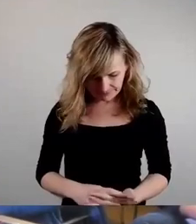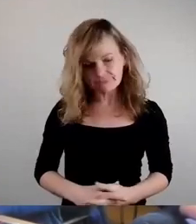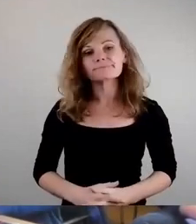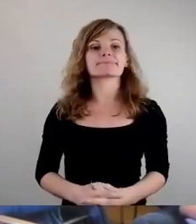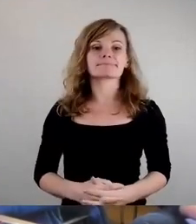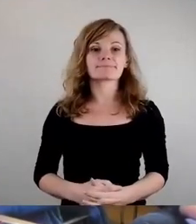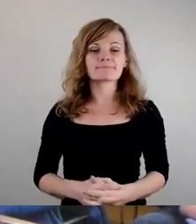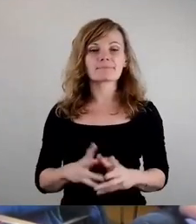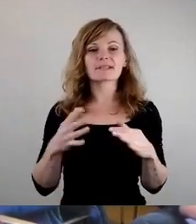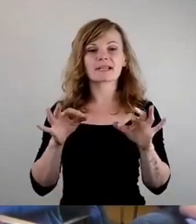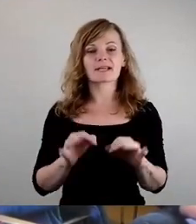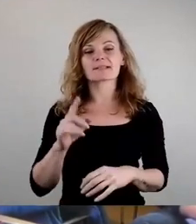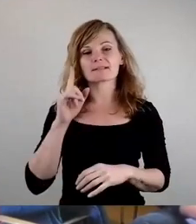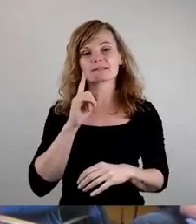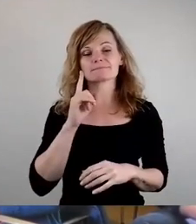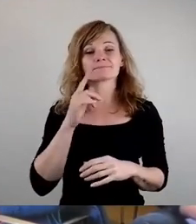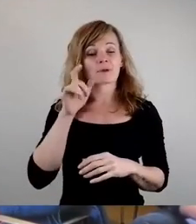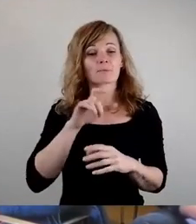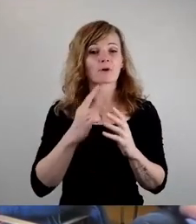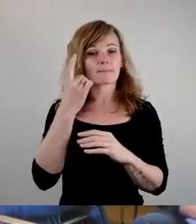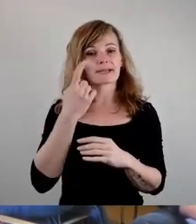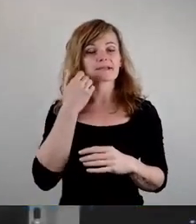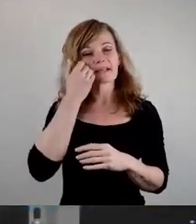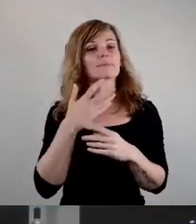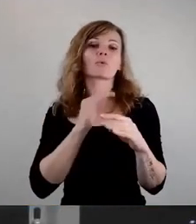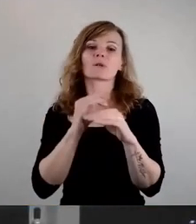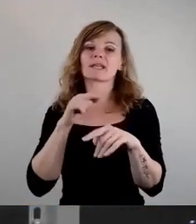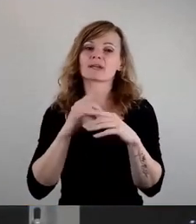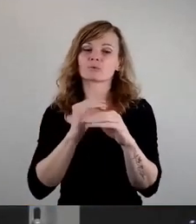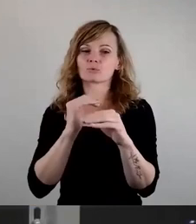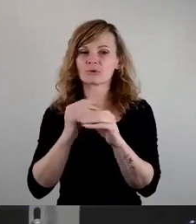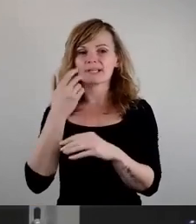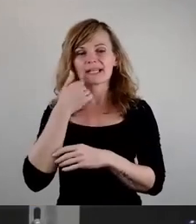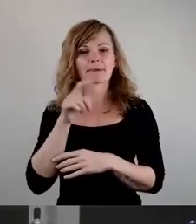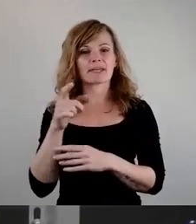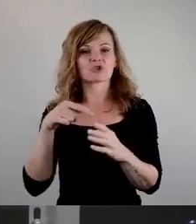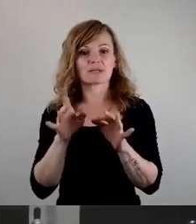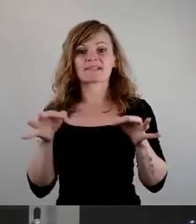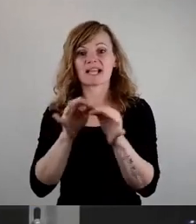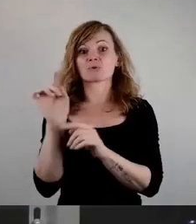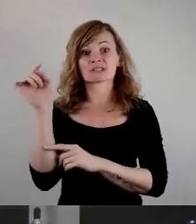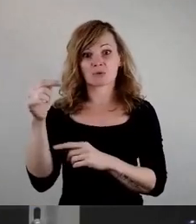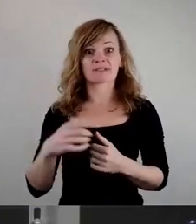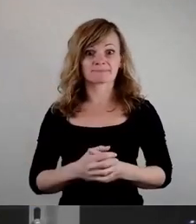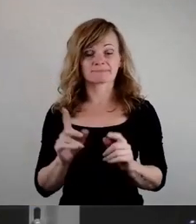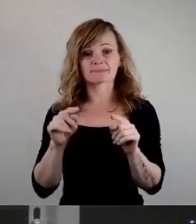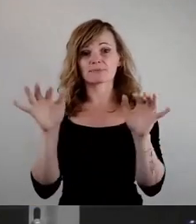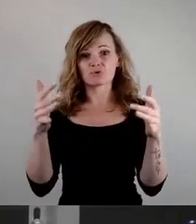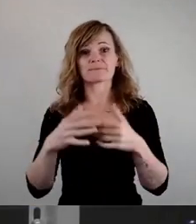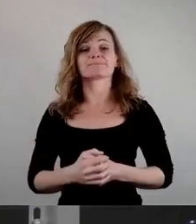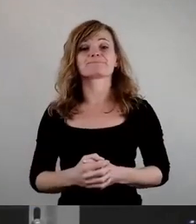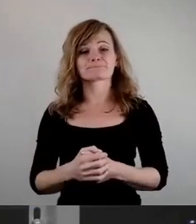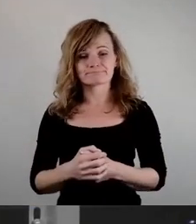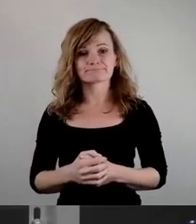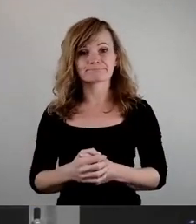Sehr geehrter Herr Bürgermeister, liebe Kolleginnen und Kollegen, liebe Menschen im Saal und draußen im Netz. Wir